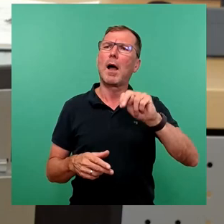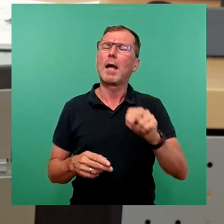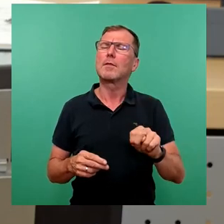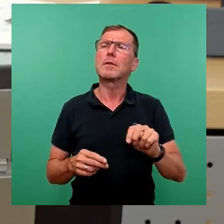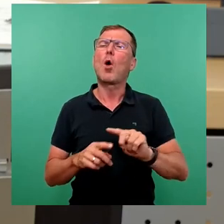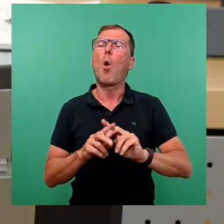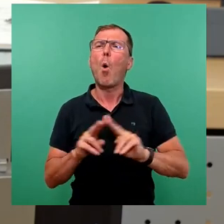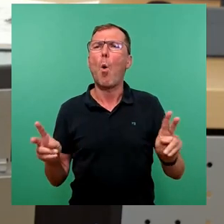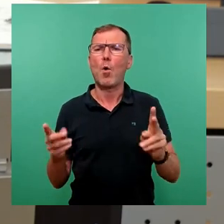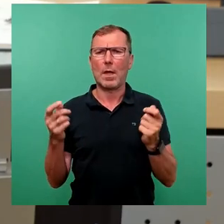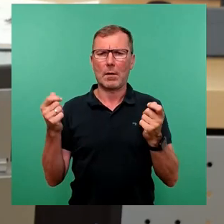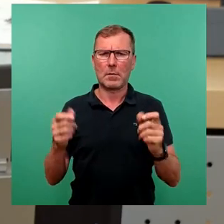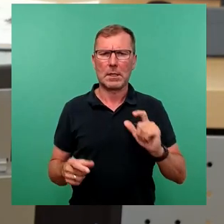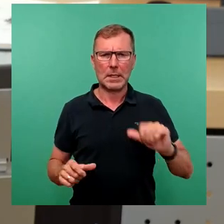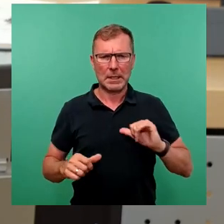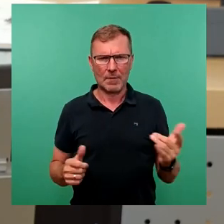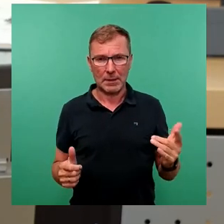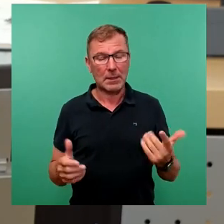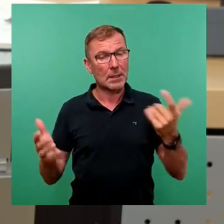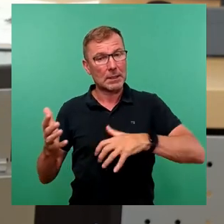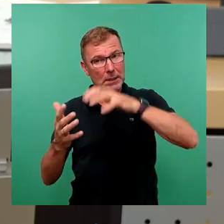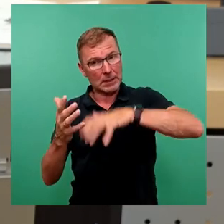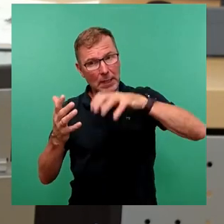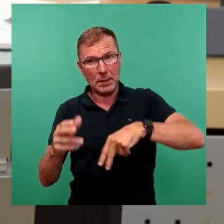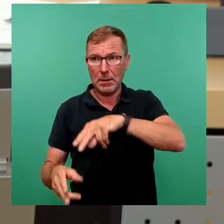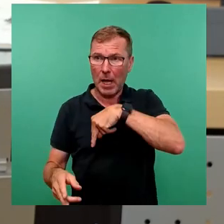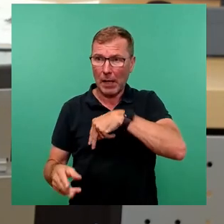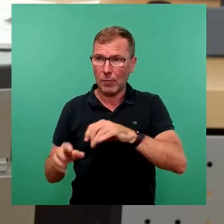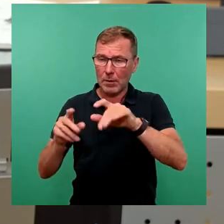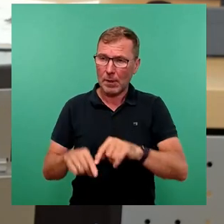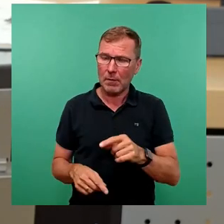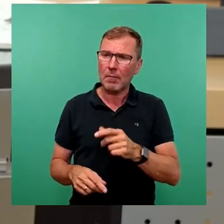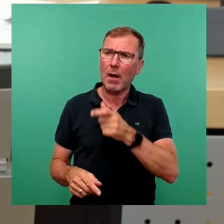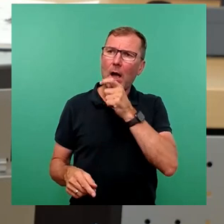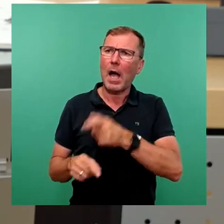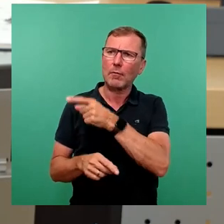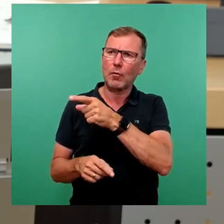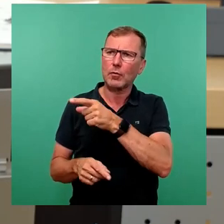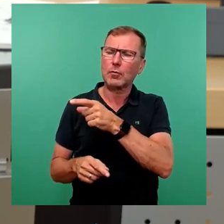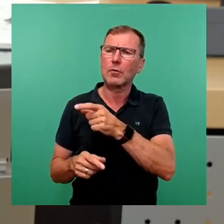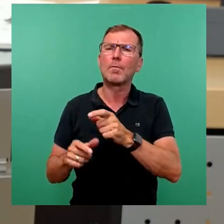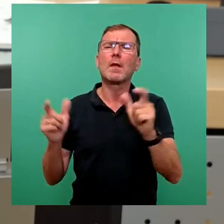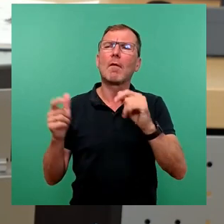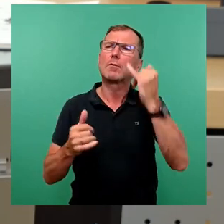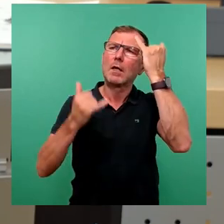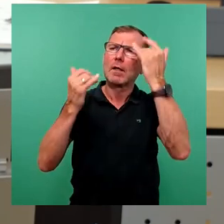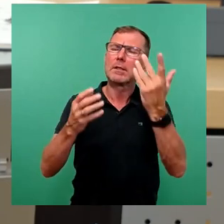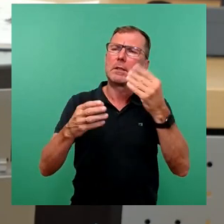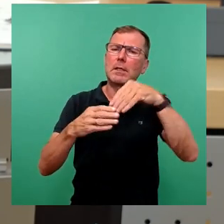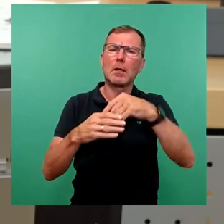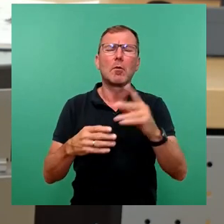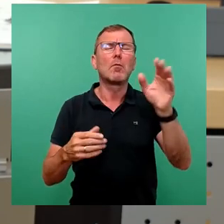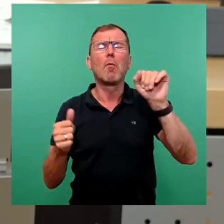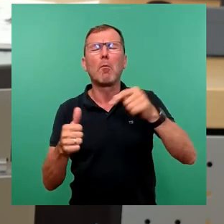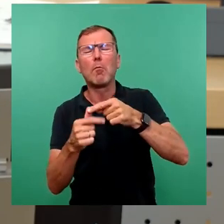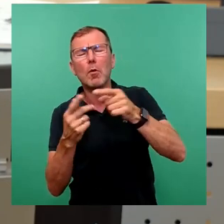Im dreiseitigen Antwortbrief hing die Stadtverwaltung ihren drolligen Großveranstaltungsfantasien nach mit allen möglichen